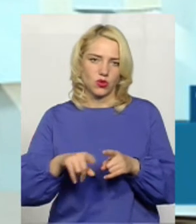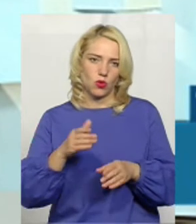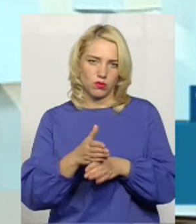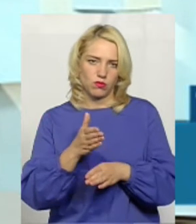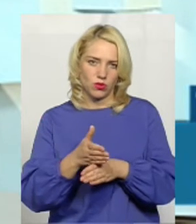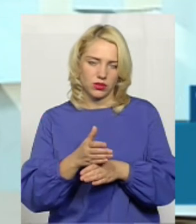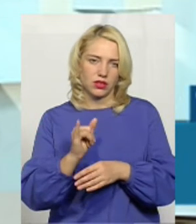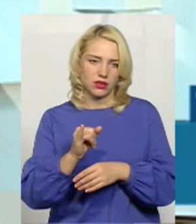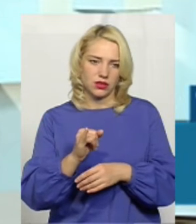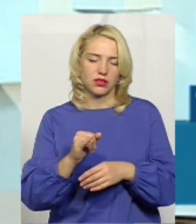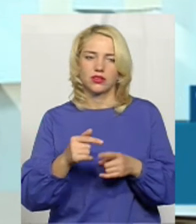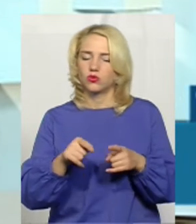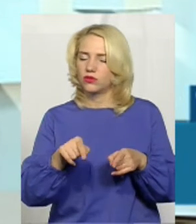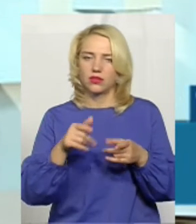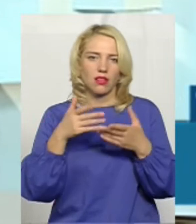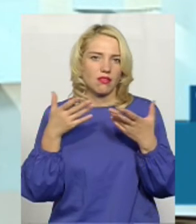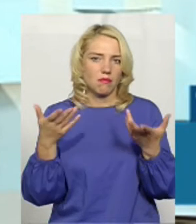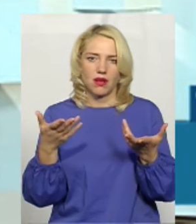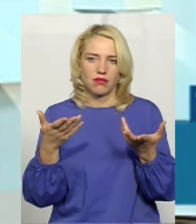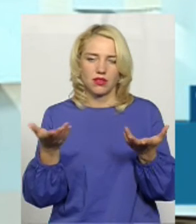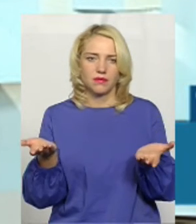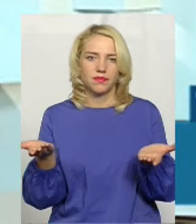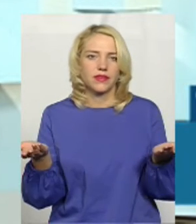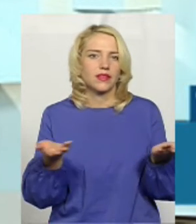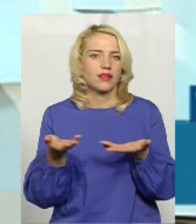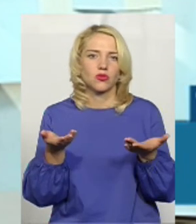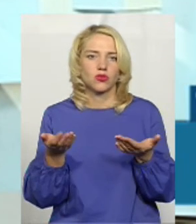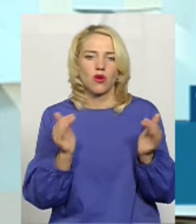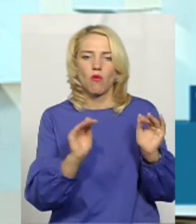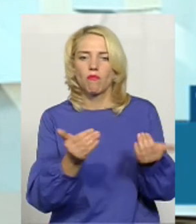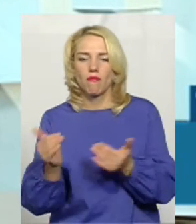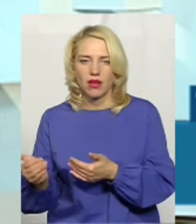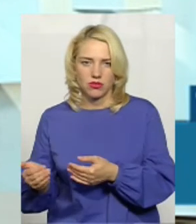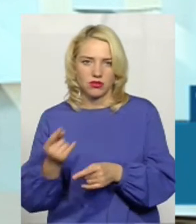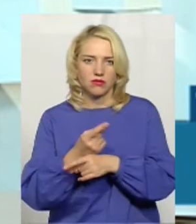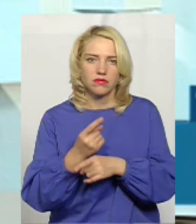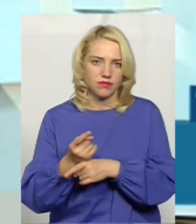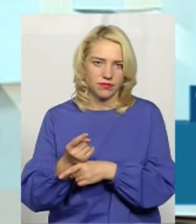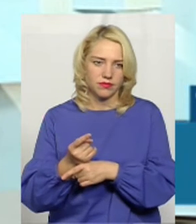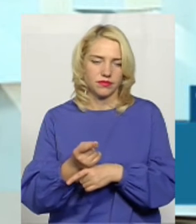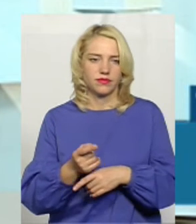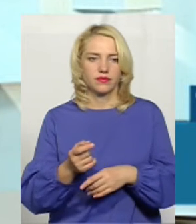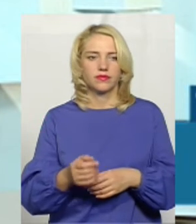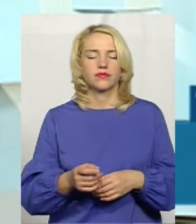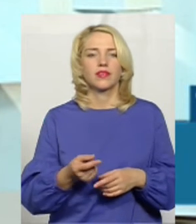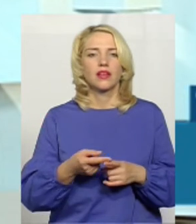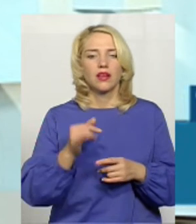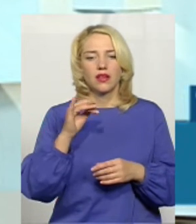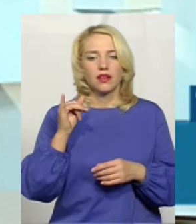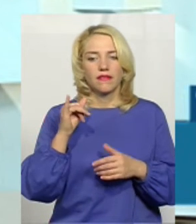тому тут немає повністю якихось там обмежень чи насторожень.